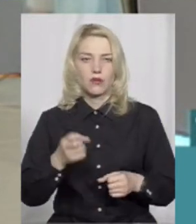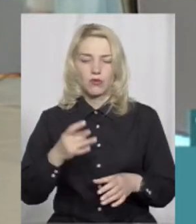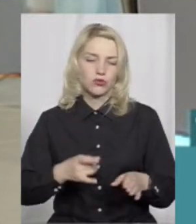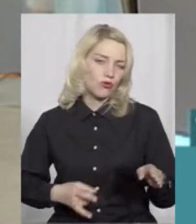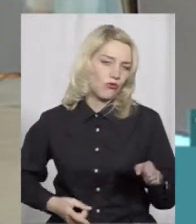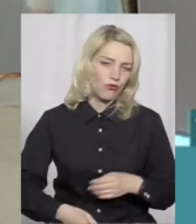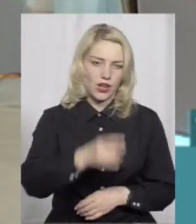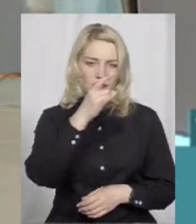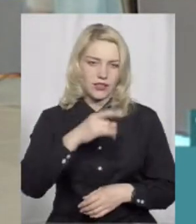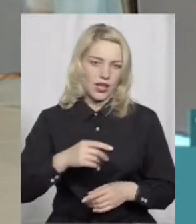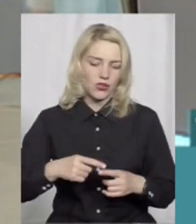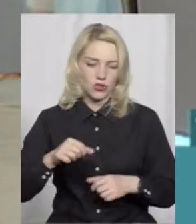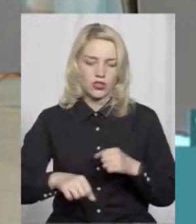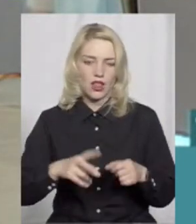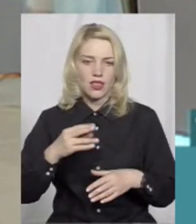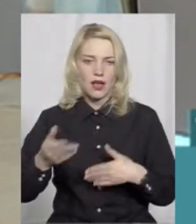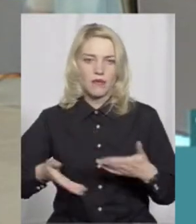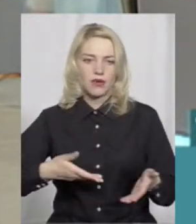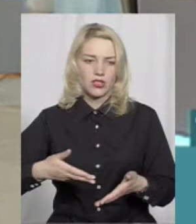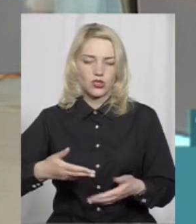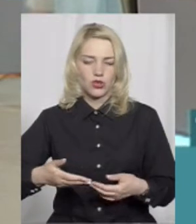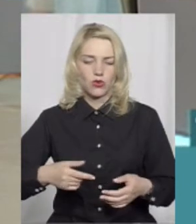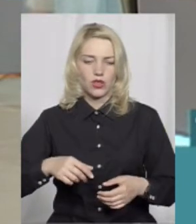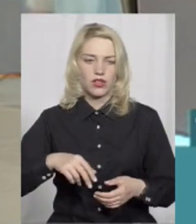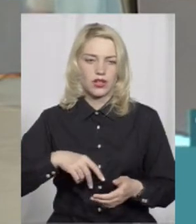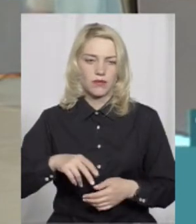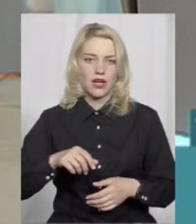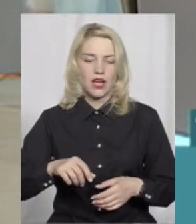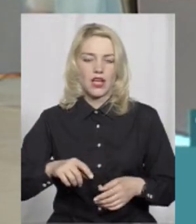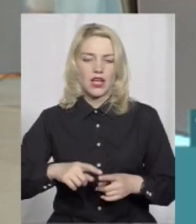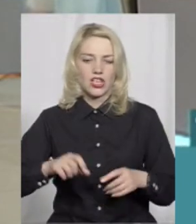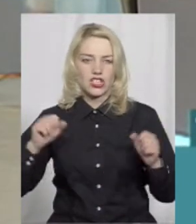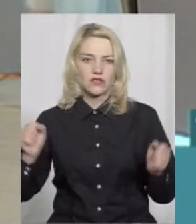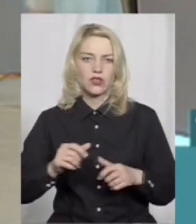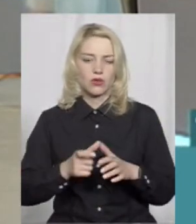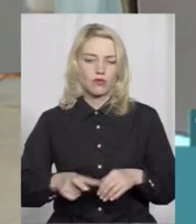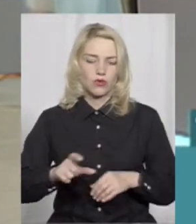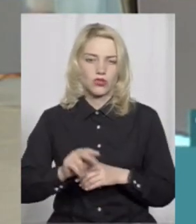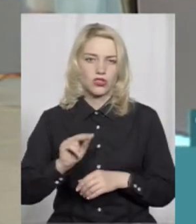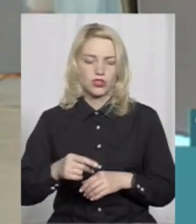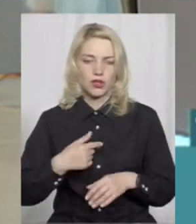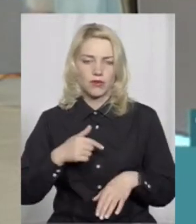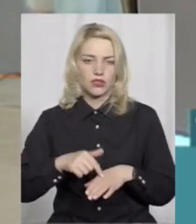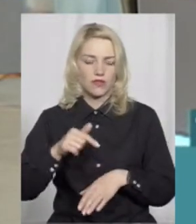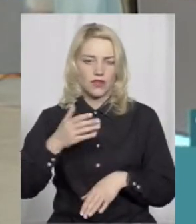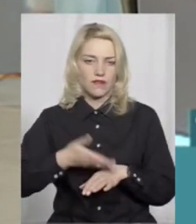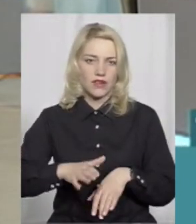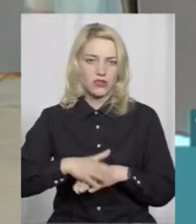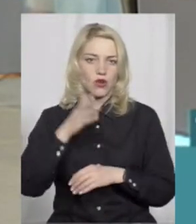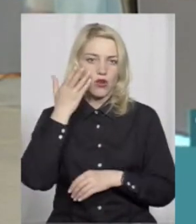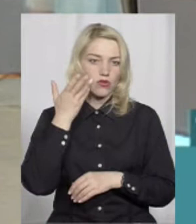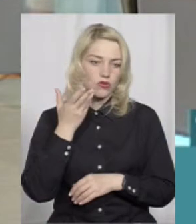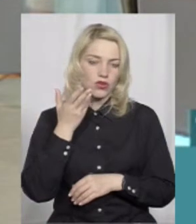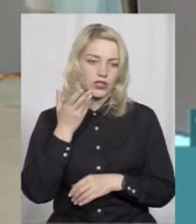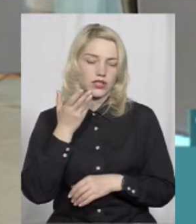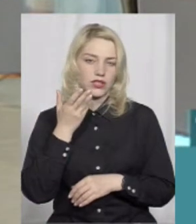вилітає на швидкості, на пішоходний перехід. Швидкість набагато більша і зреагувати дуже важко. І коли там